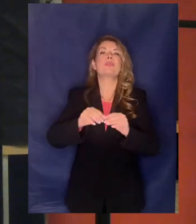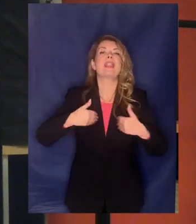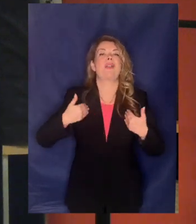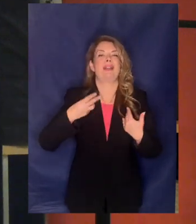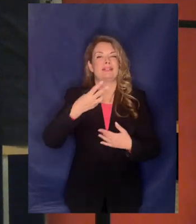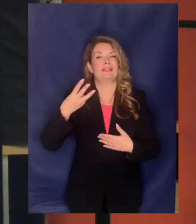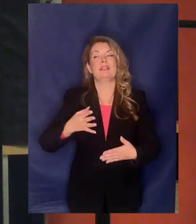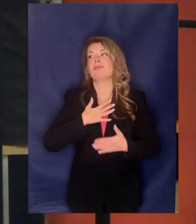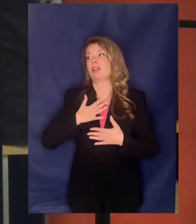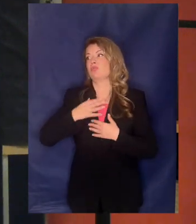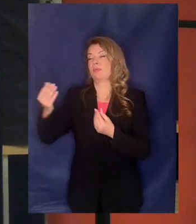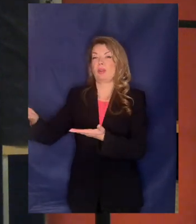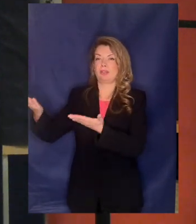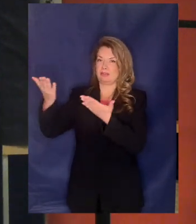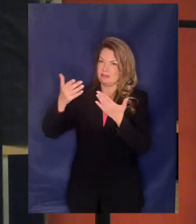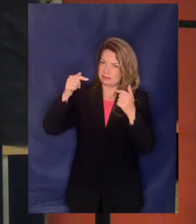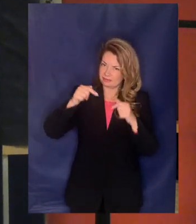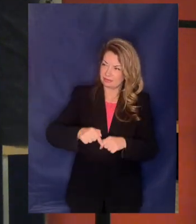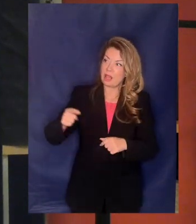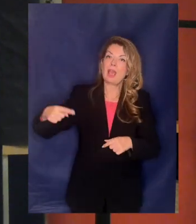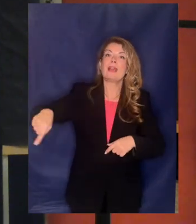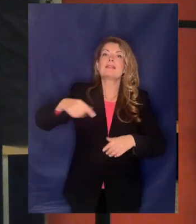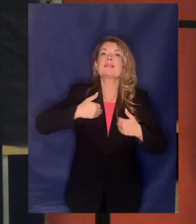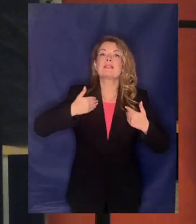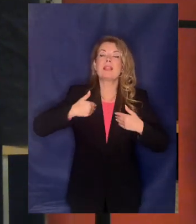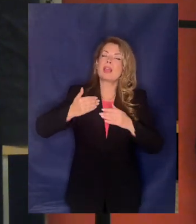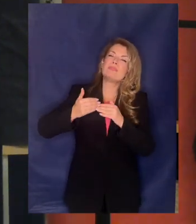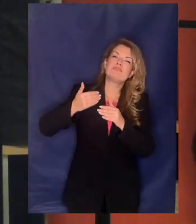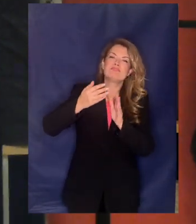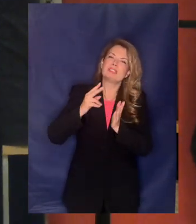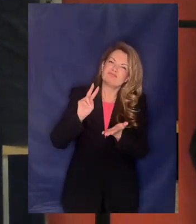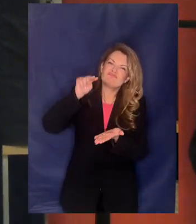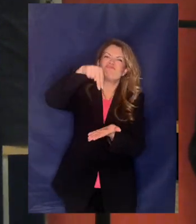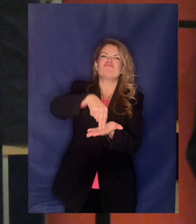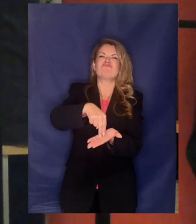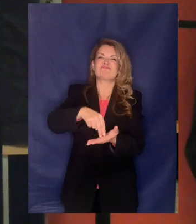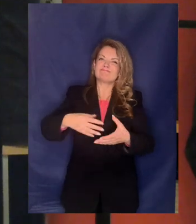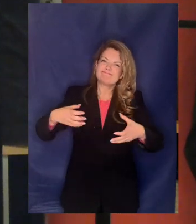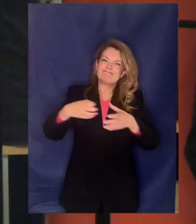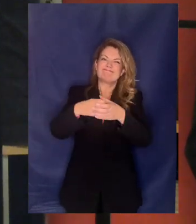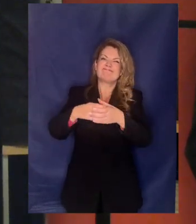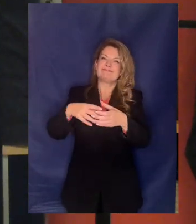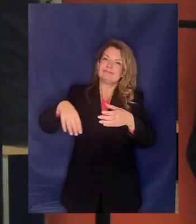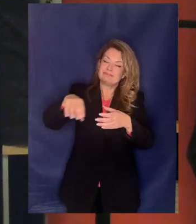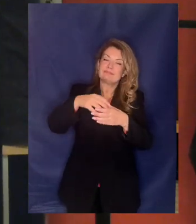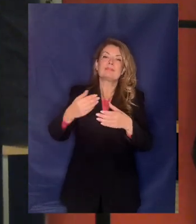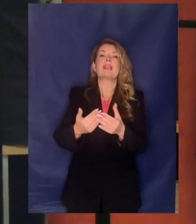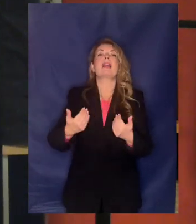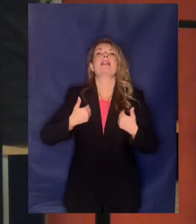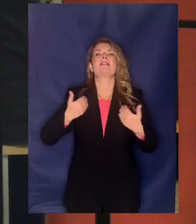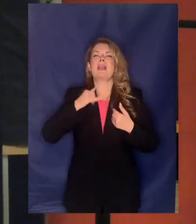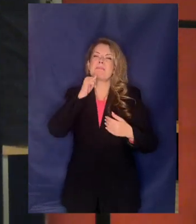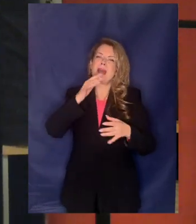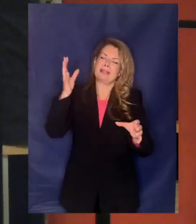να είστε καλά και εσείς τα μπείτε μπροστά Το νέο κερδίζει πάντα το παλιό